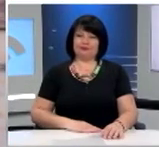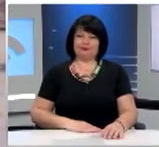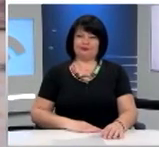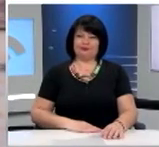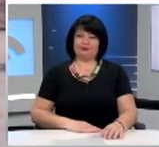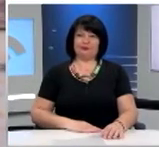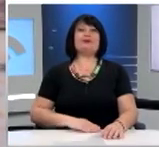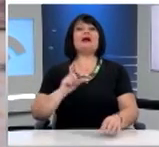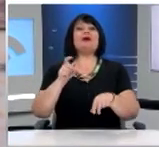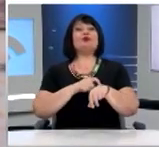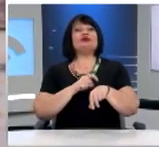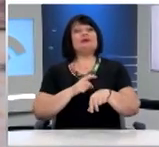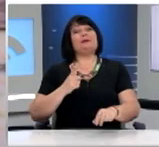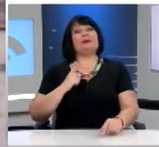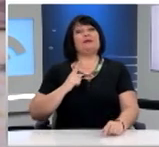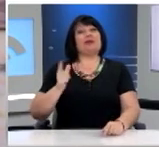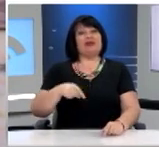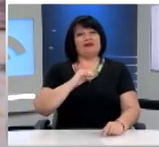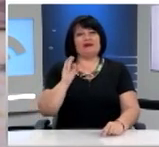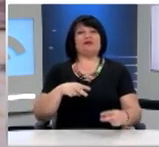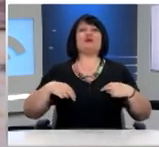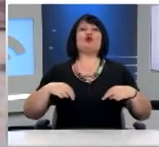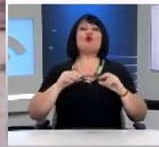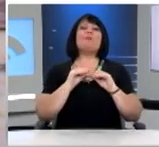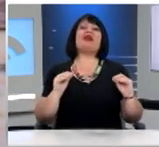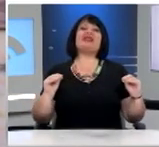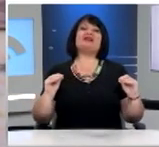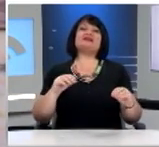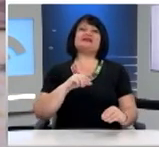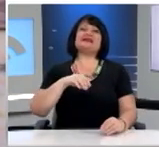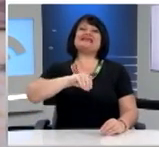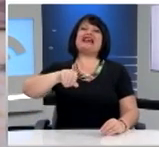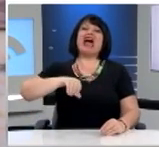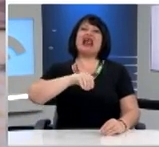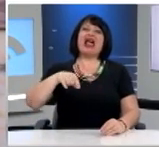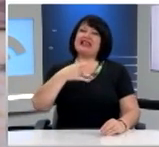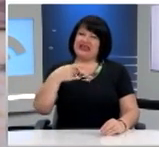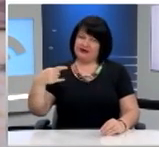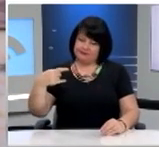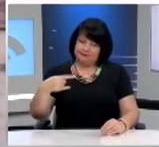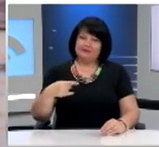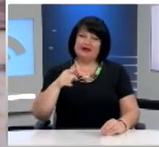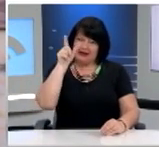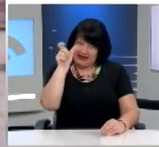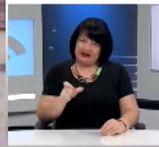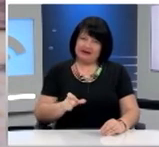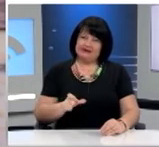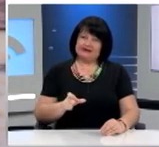Από στιγμή σε στιγμή περιμένουμε την Υφυπουργό Παιδείας, κυρία Σοφία Ζαχαράκη, η οποία θα